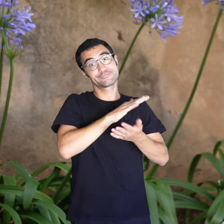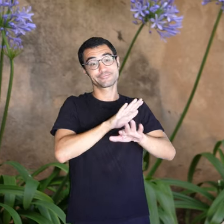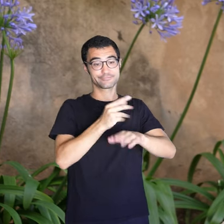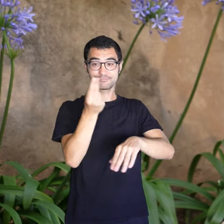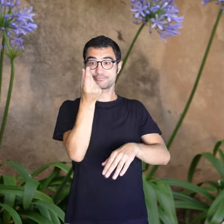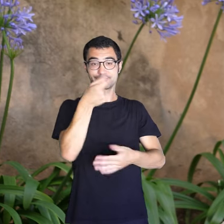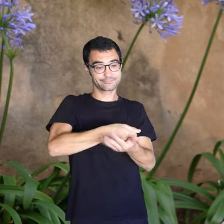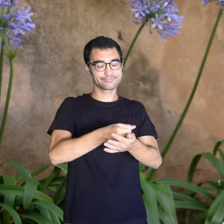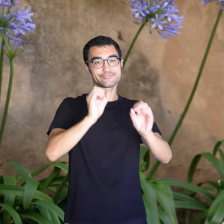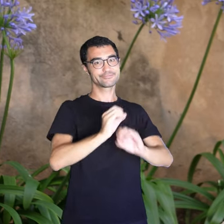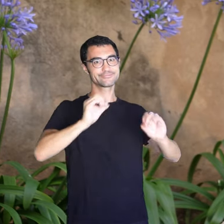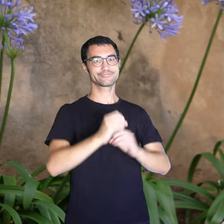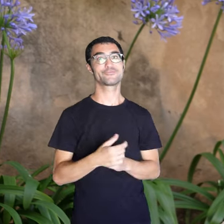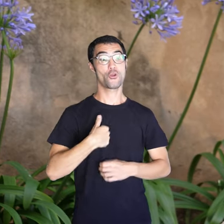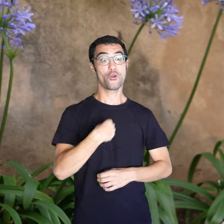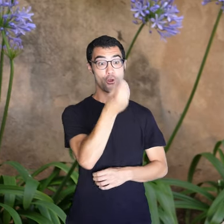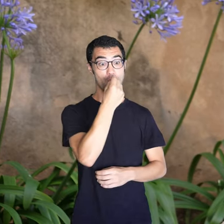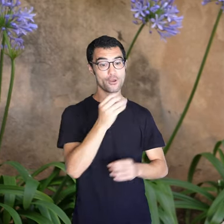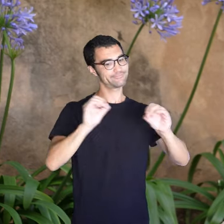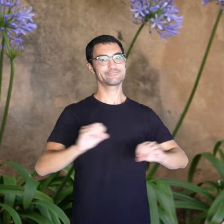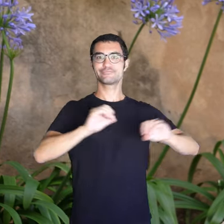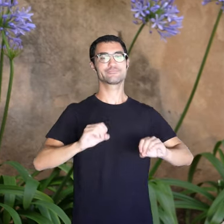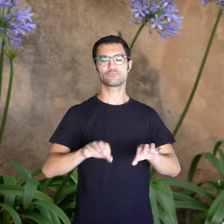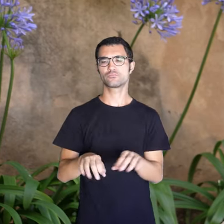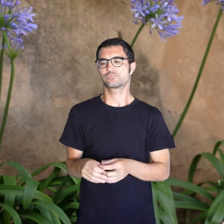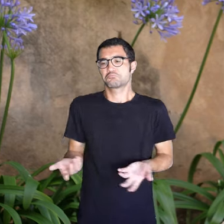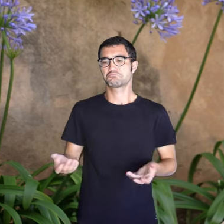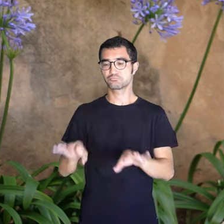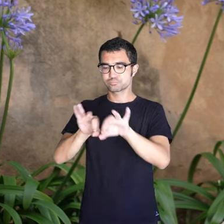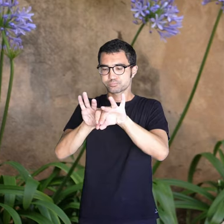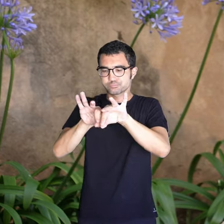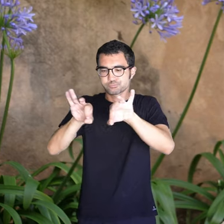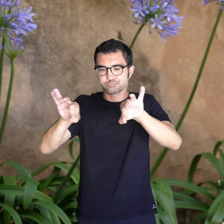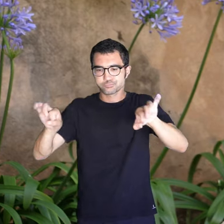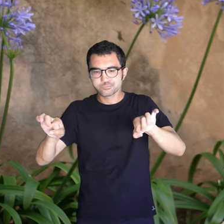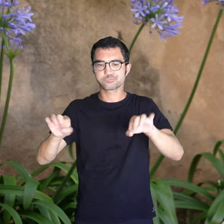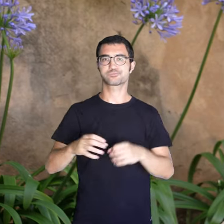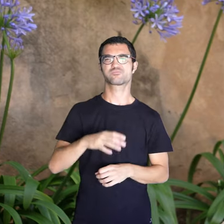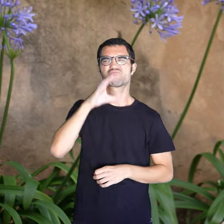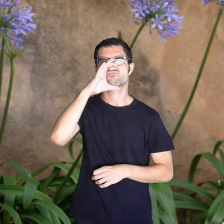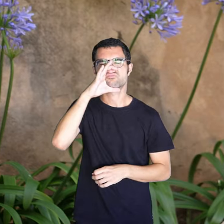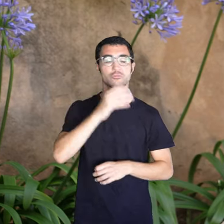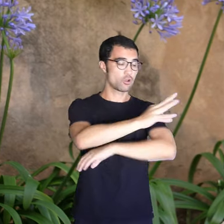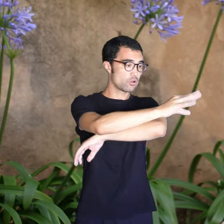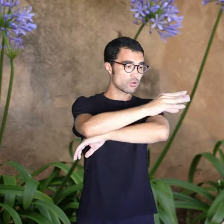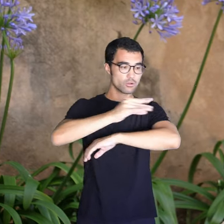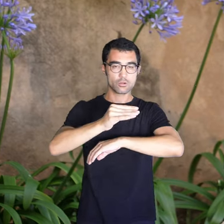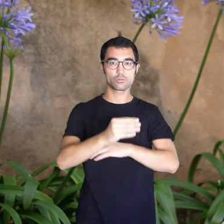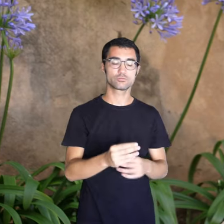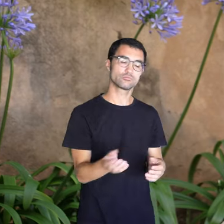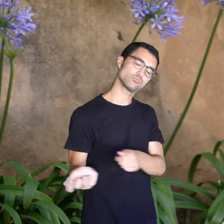darrere, ja estava. Un dia un botifarró, un dia si mon pare havia agafat calamar-me una dua amb un calamaret,